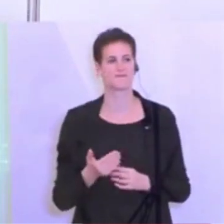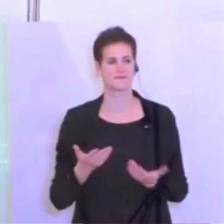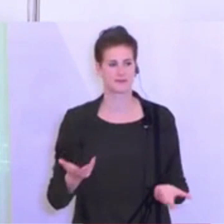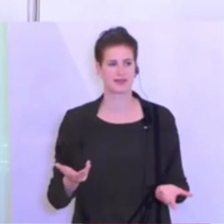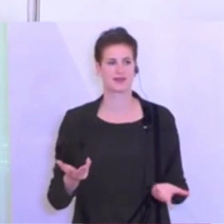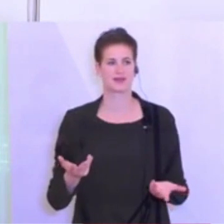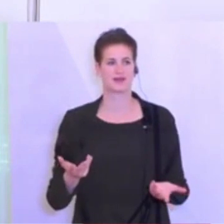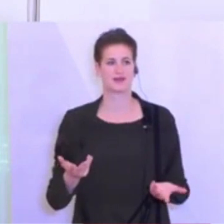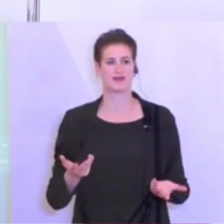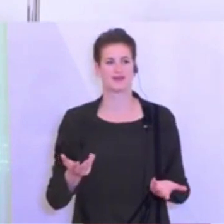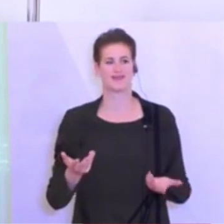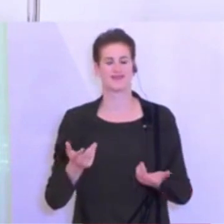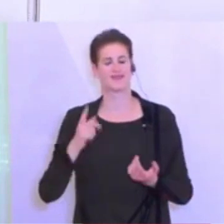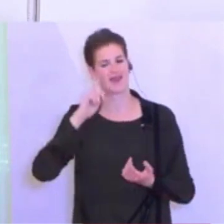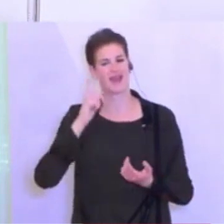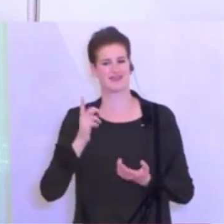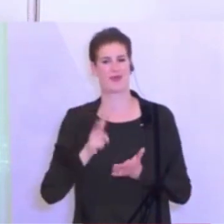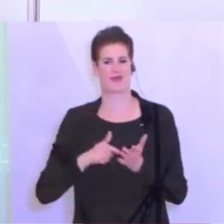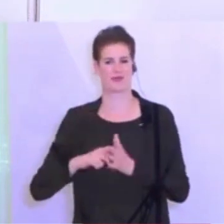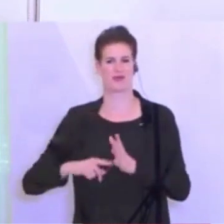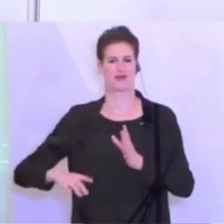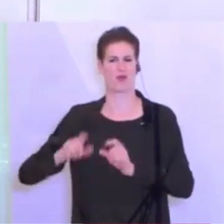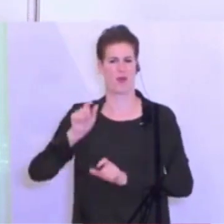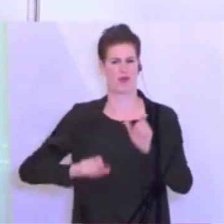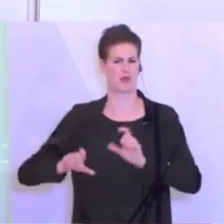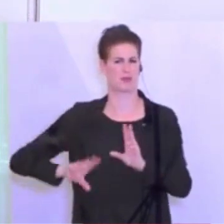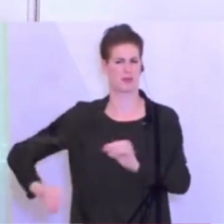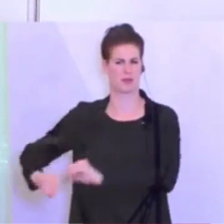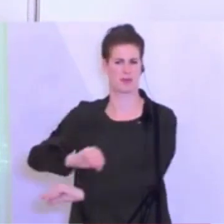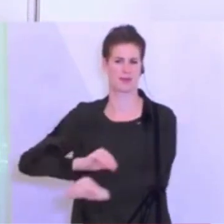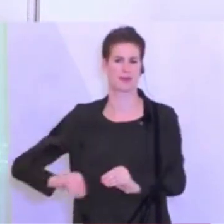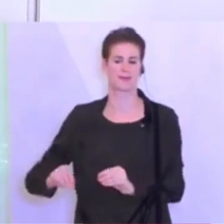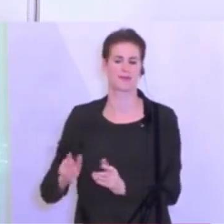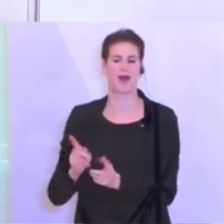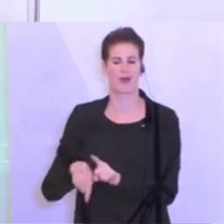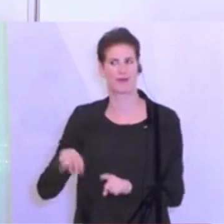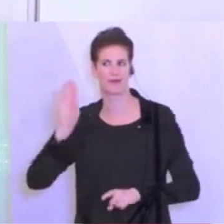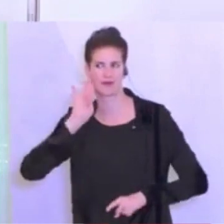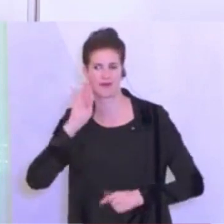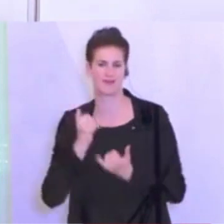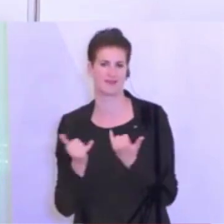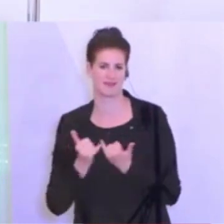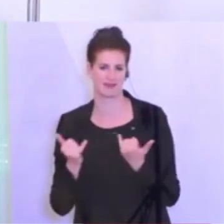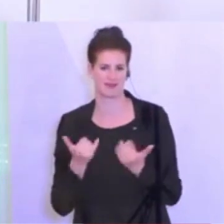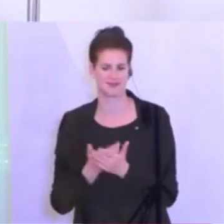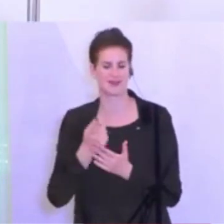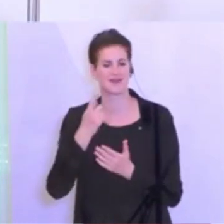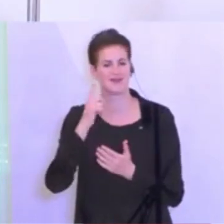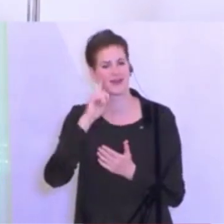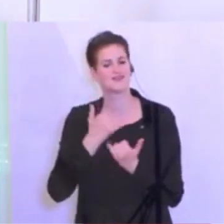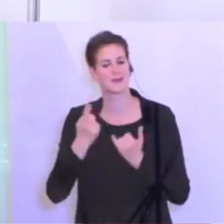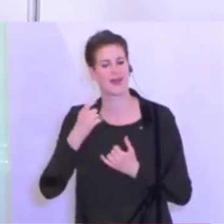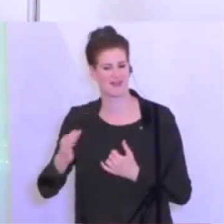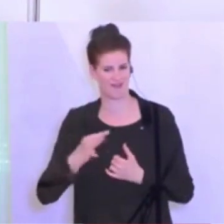besprochen wird, das reicht uns ja auch. Und deshalb ist es uns so wichtig, die Nachvollziehbarkeit auch zu erzeugen mit den